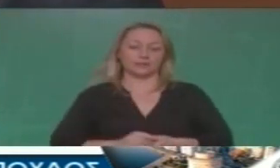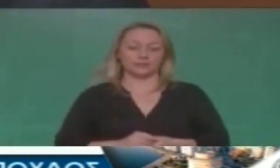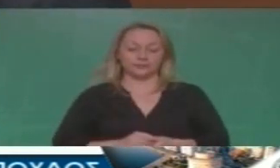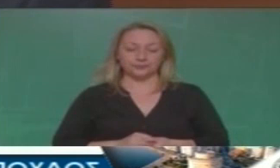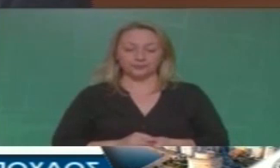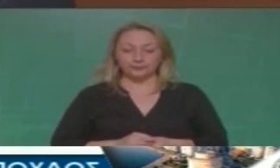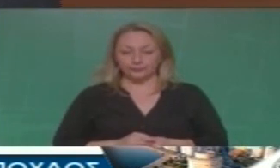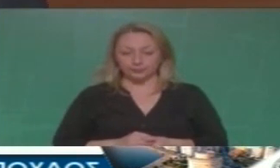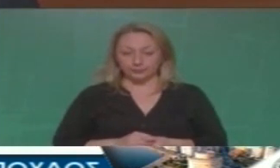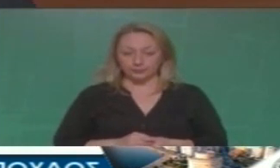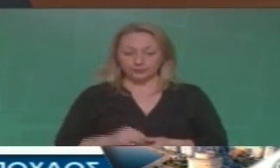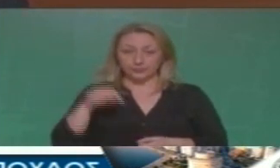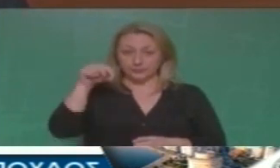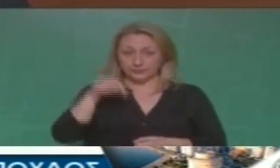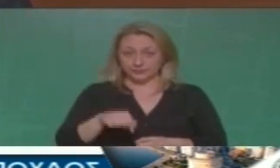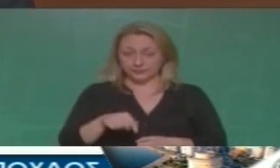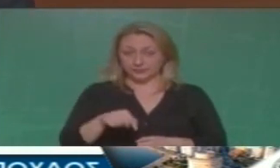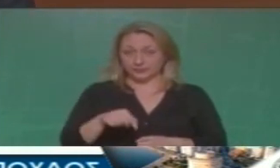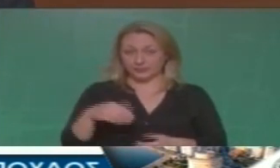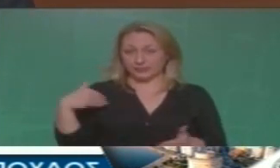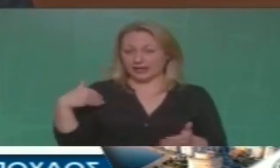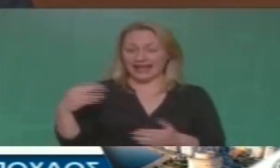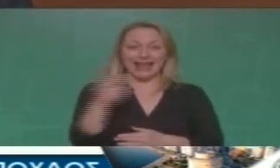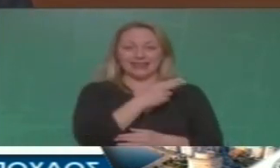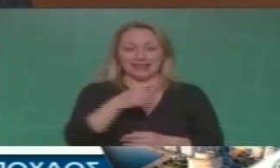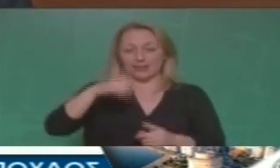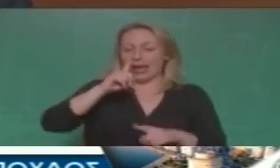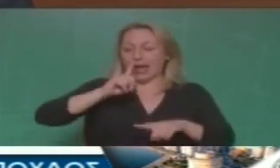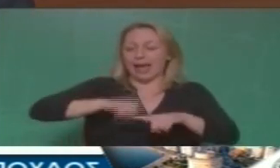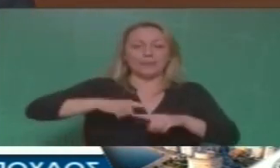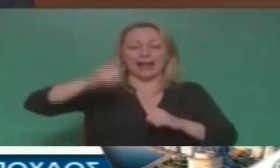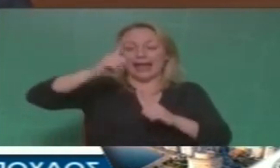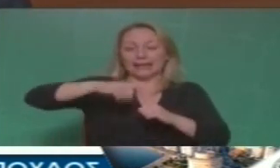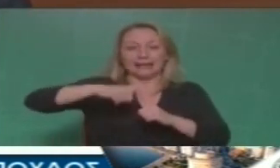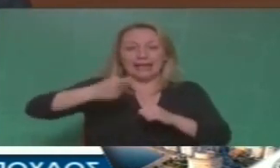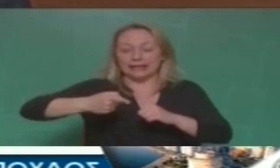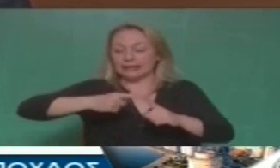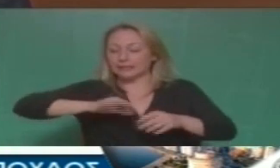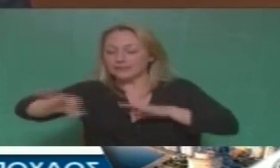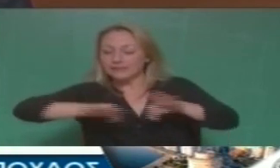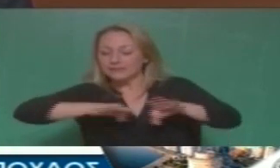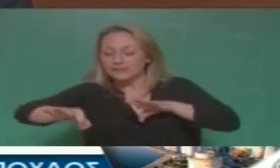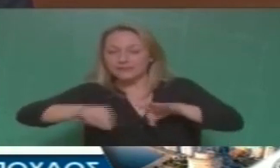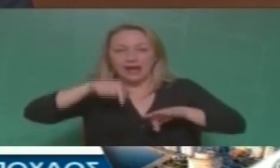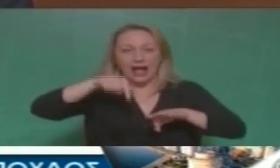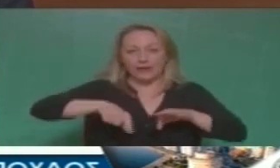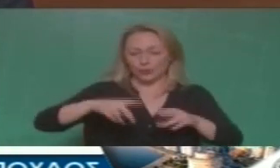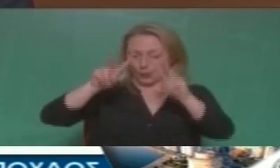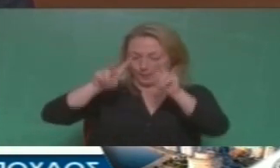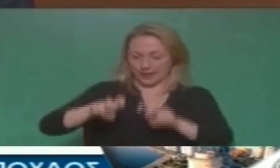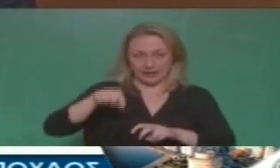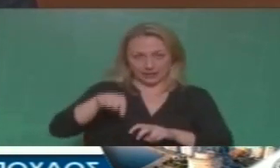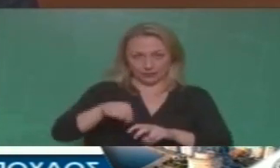Το ζήτημα ποτέ δεν ήταν και δεν είναι απλά τεχνοκρατικό. Πρόβλημα μιας καλής χωροταξίας και μιας καλής μελέτης.